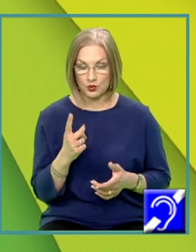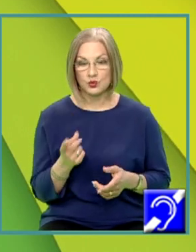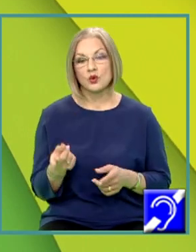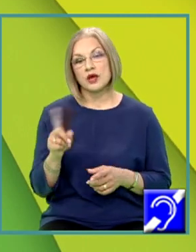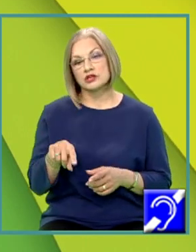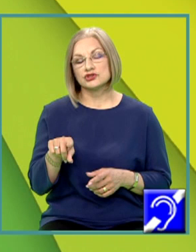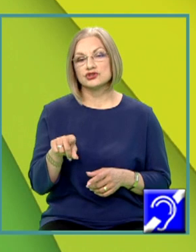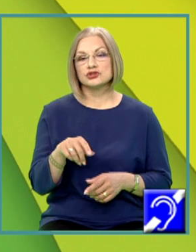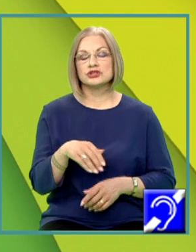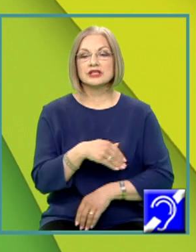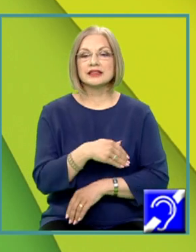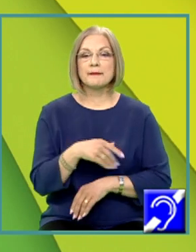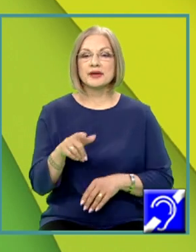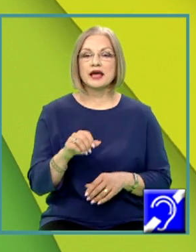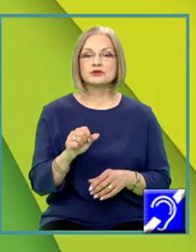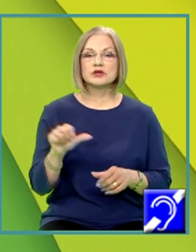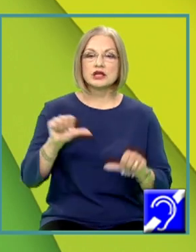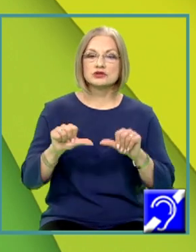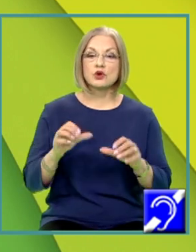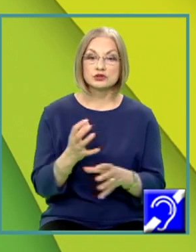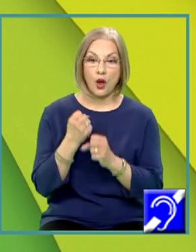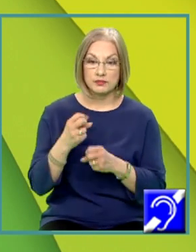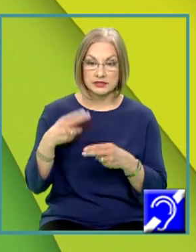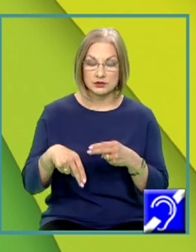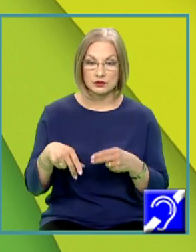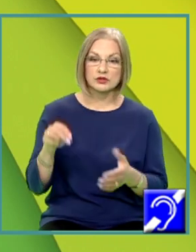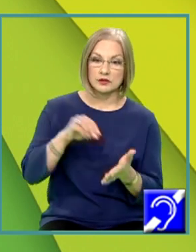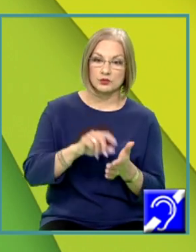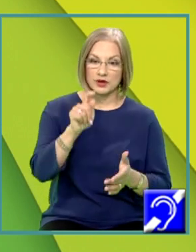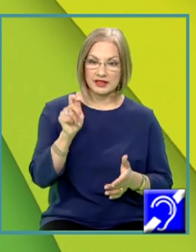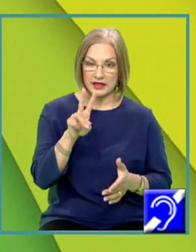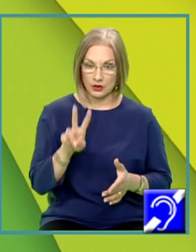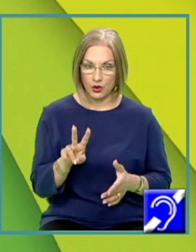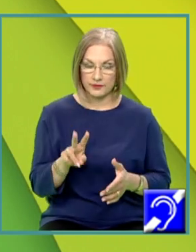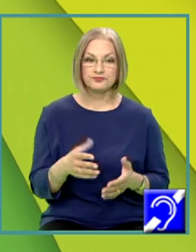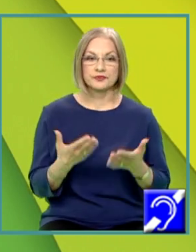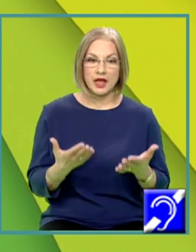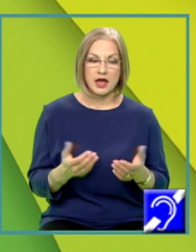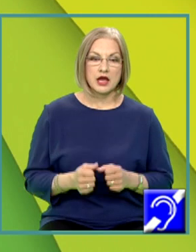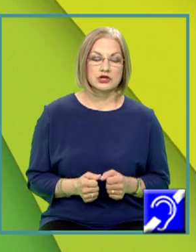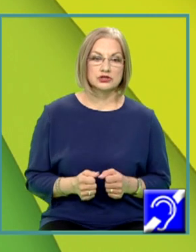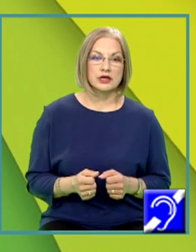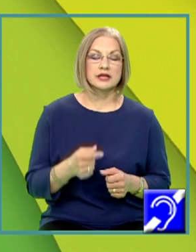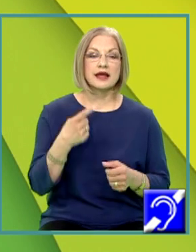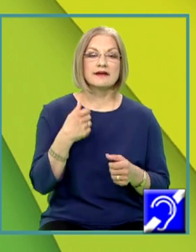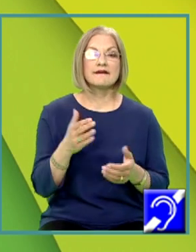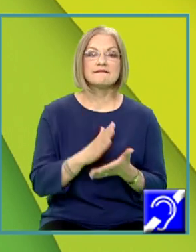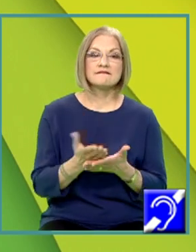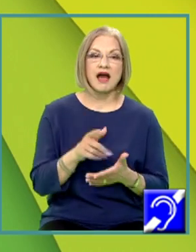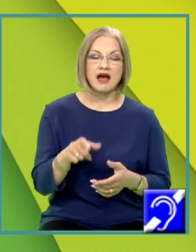temperatura soluției obținute o notăm cu T2. Așadar, variația